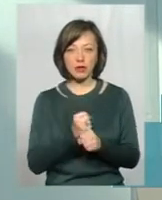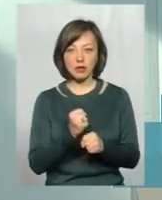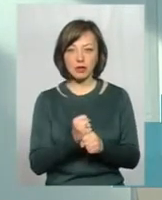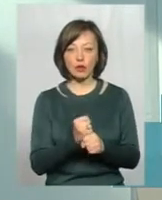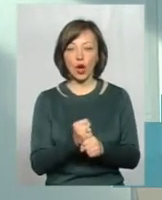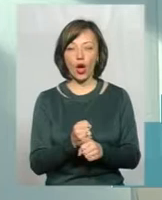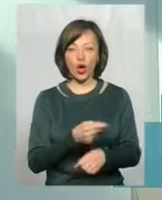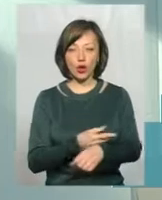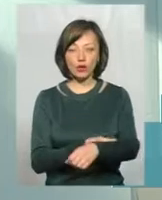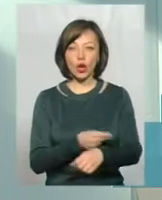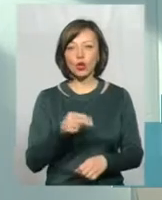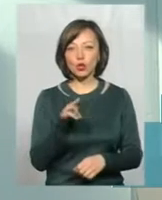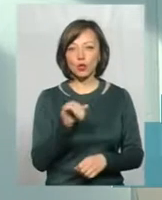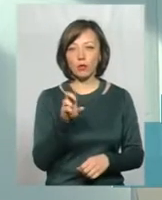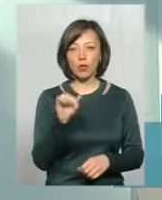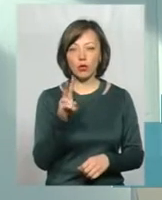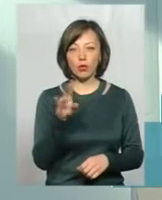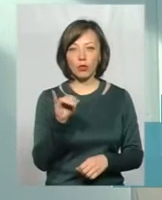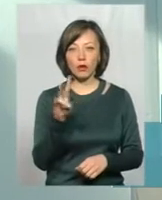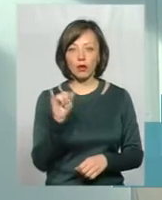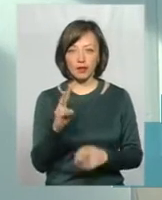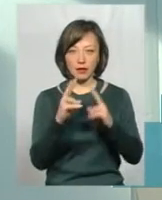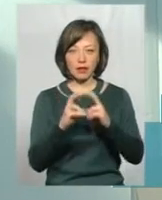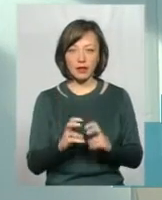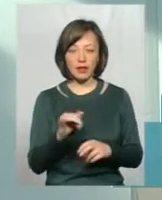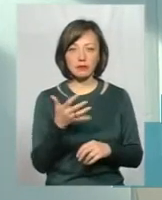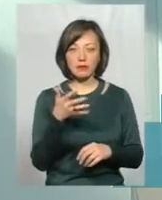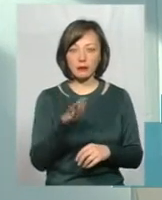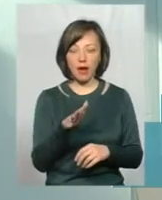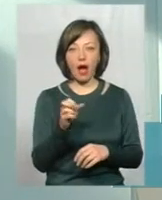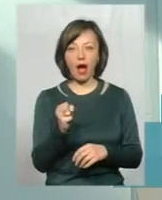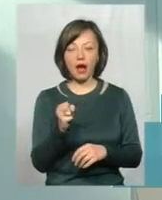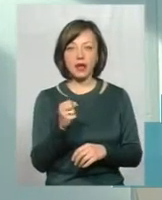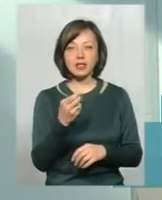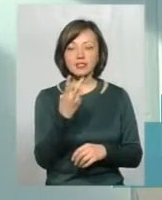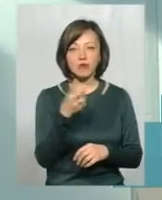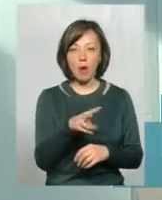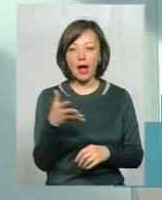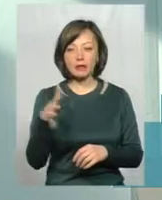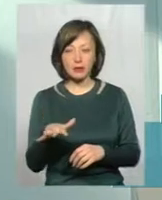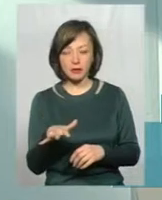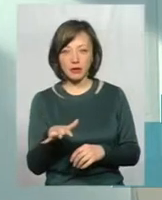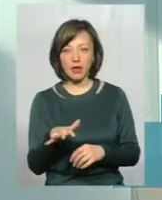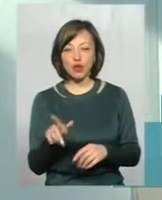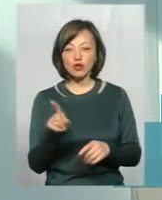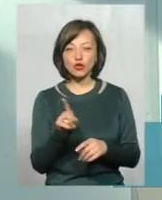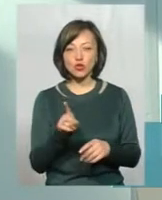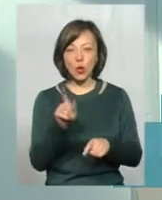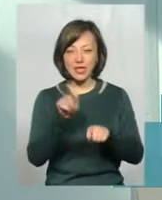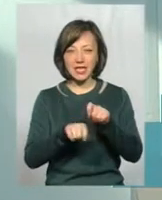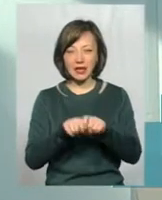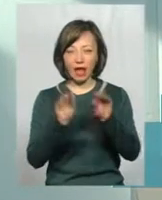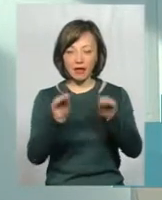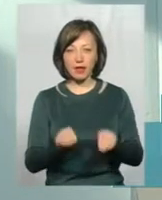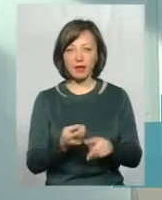туберкулінну діагностику. Правда, не з двумя туберкулізними единицами, а з п'ятью. Що касається скрининг-анкеті, ну,